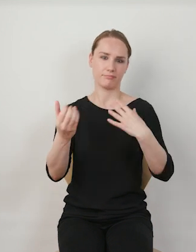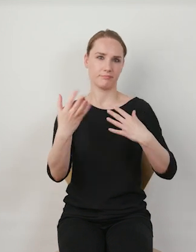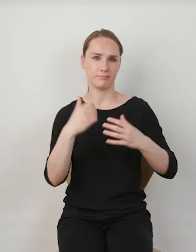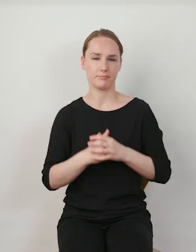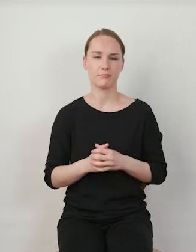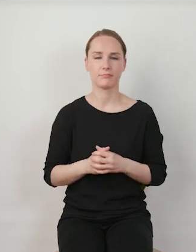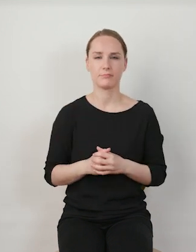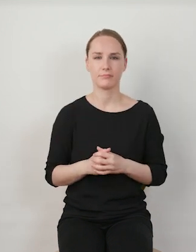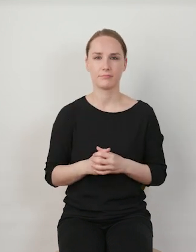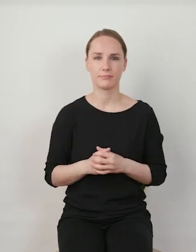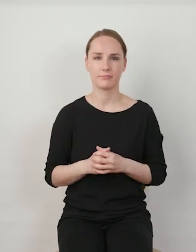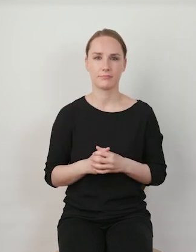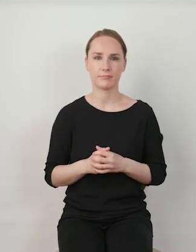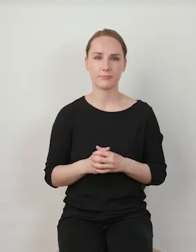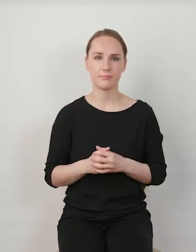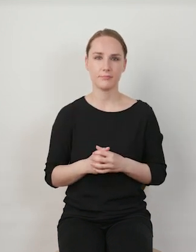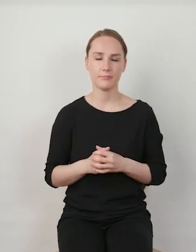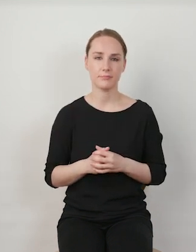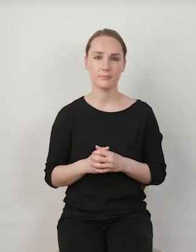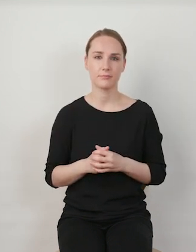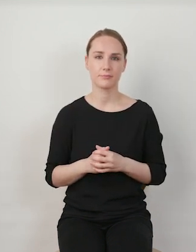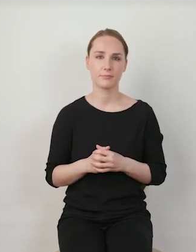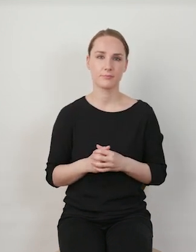które są zgodne z naszymi preferencjami.